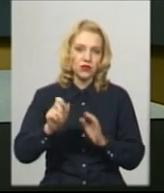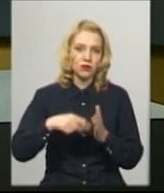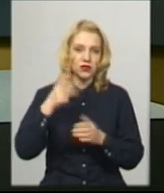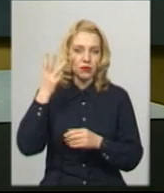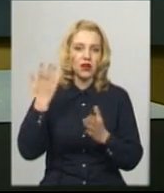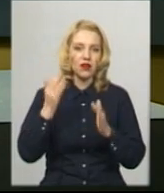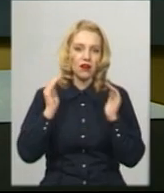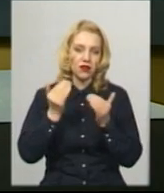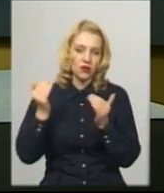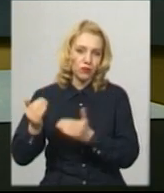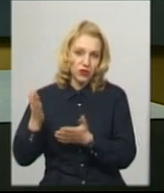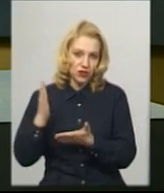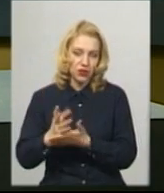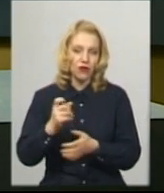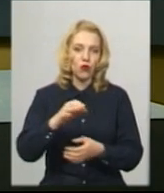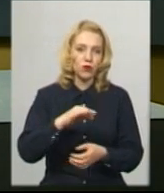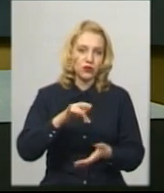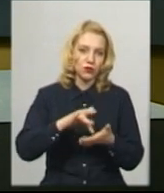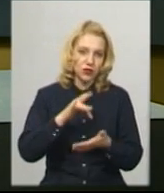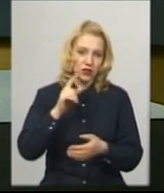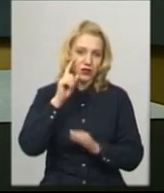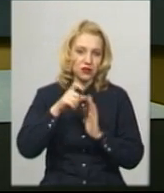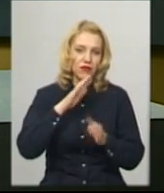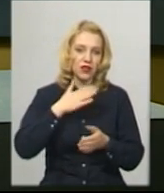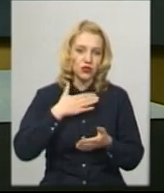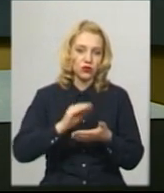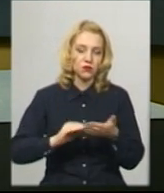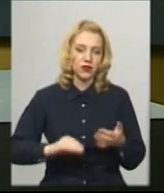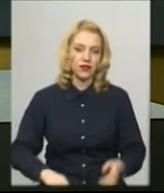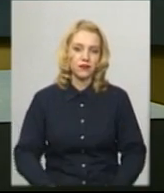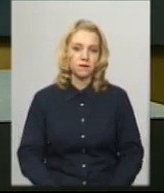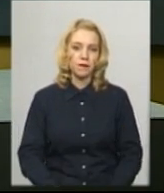обмеження відтепер діють у обласному центрі, дізнавалася Тетяна Ворожцова.